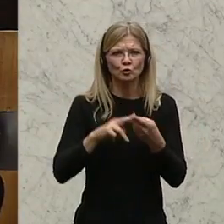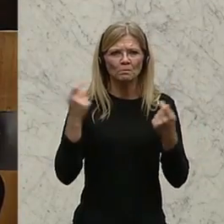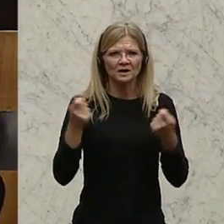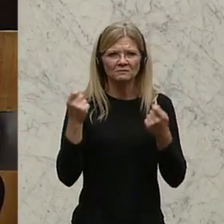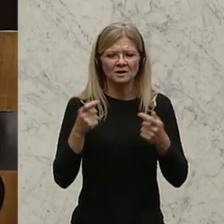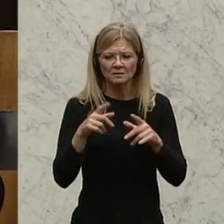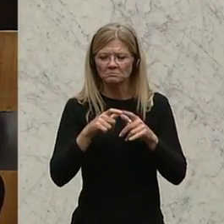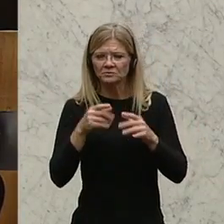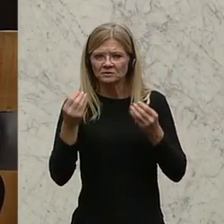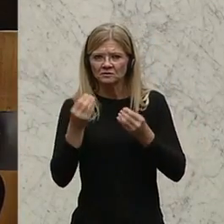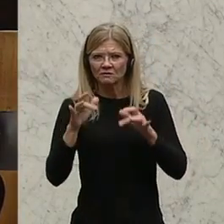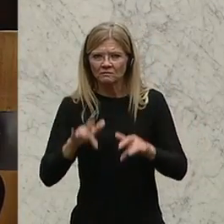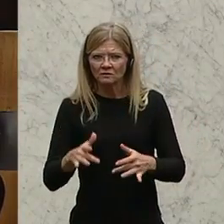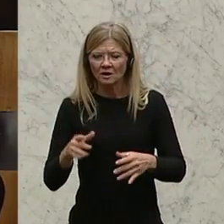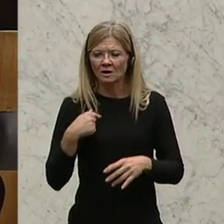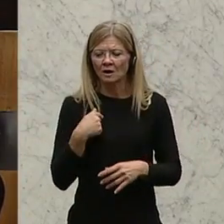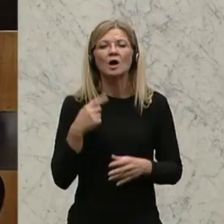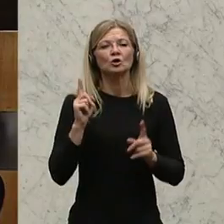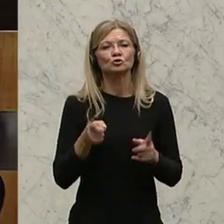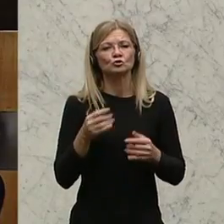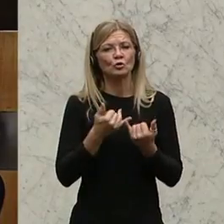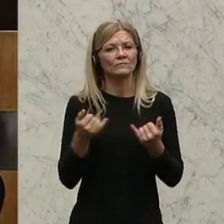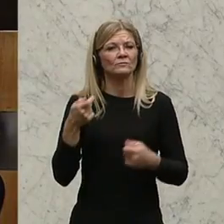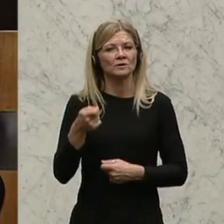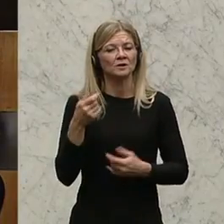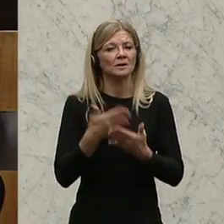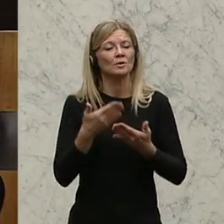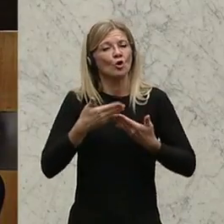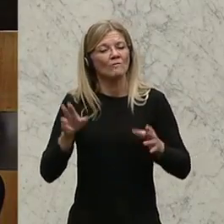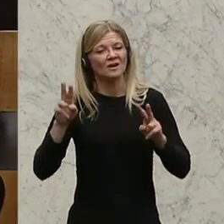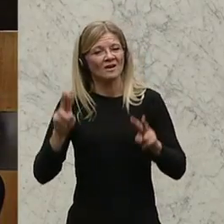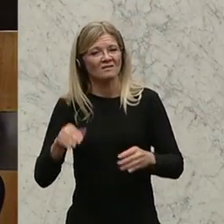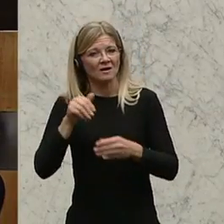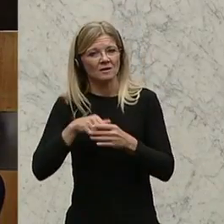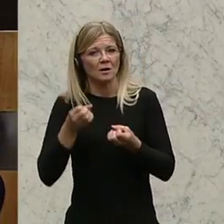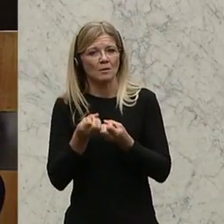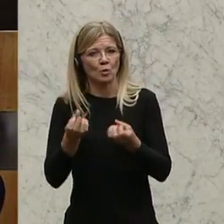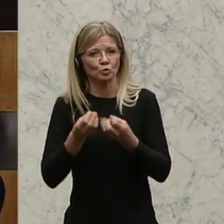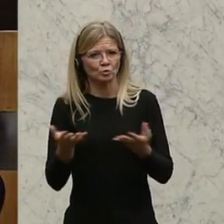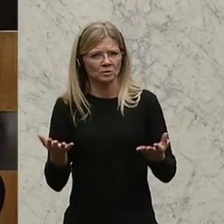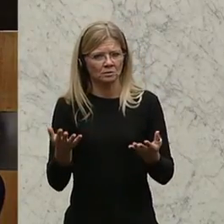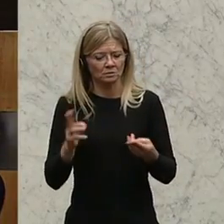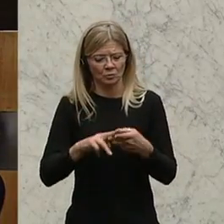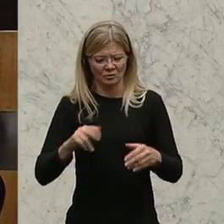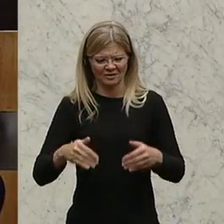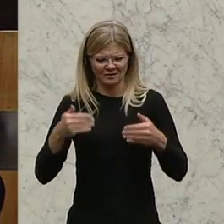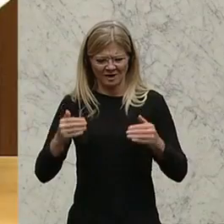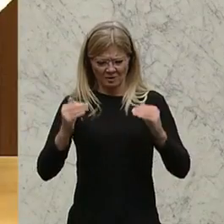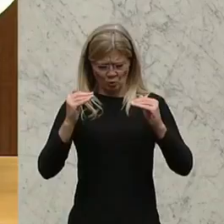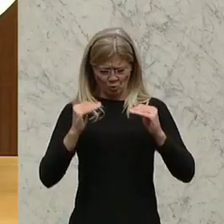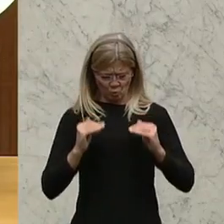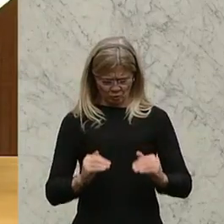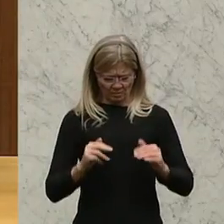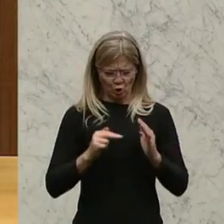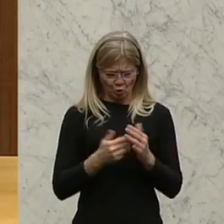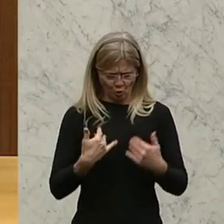Redaktion so weit zu finanzieren, dass öffentlich-rechtliche Inhalte produziert werden. Und der nächste Satz, oder etwas weiter drunter, ist es noch